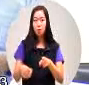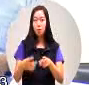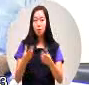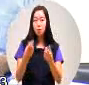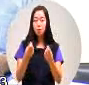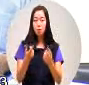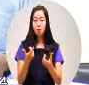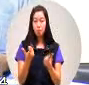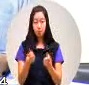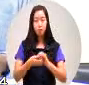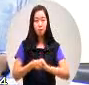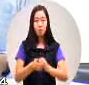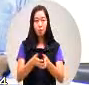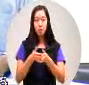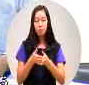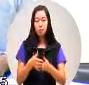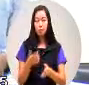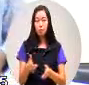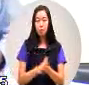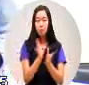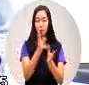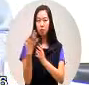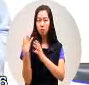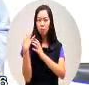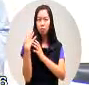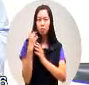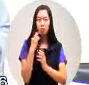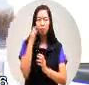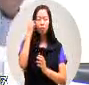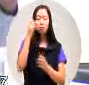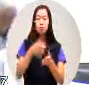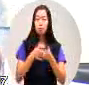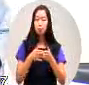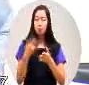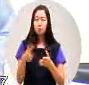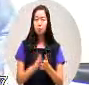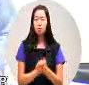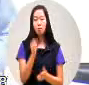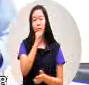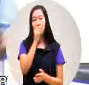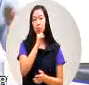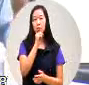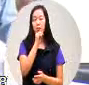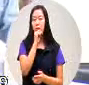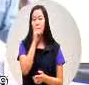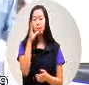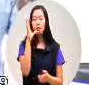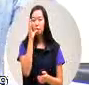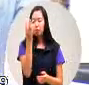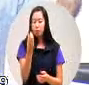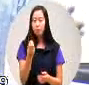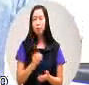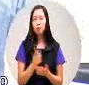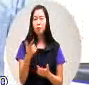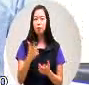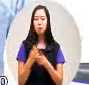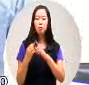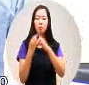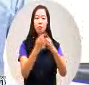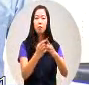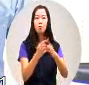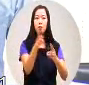路一定要有责任感以后少唱歌不要说到每一个场